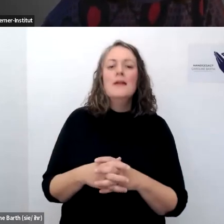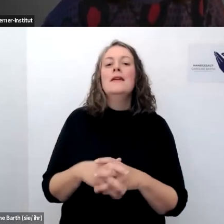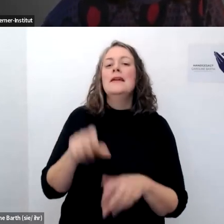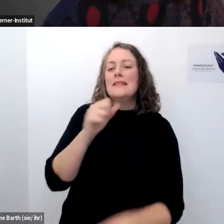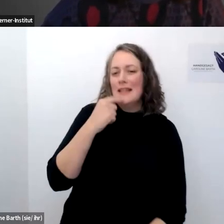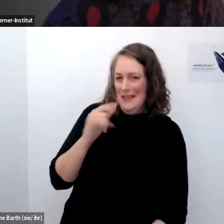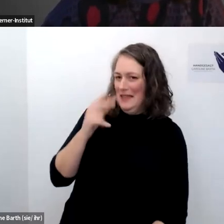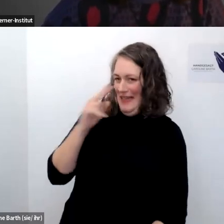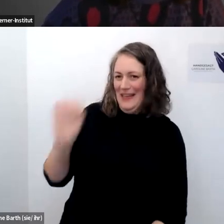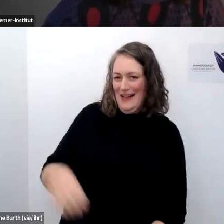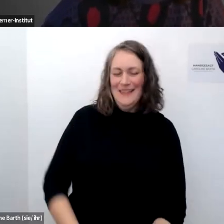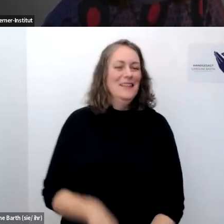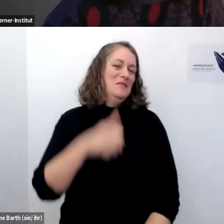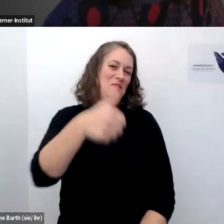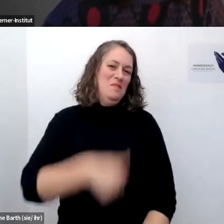sehen okay gut